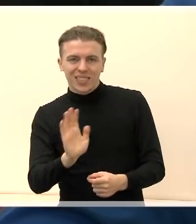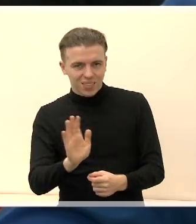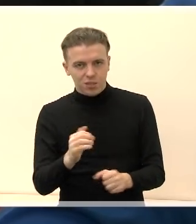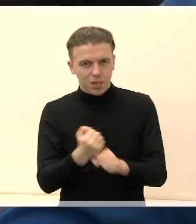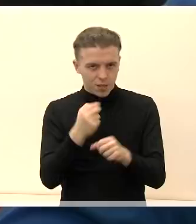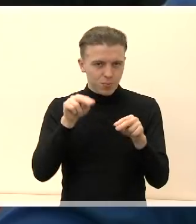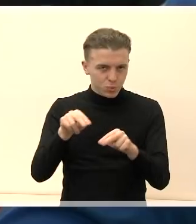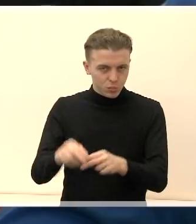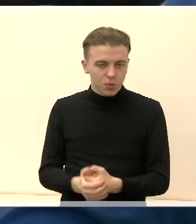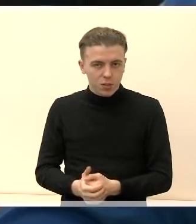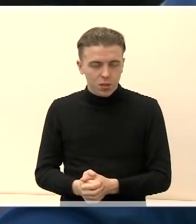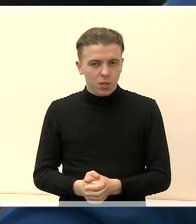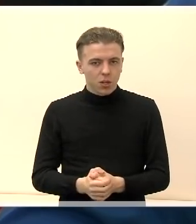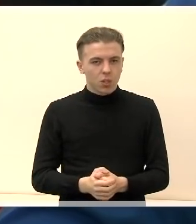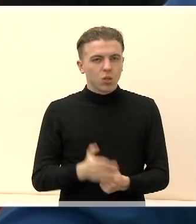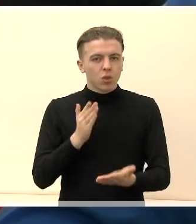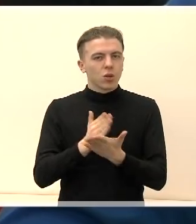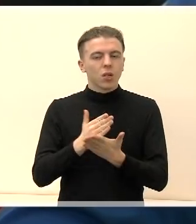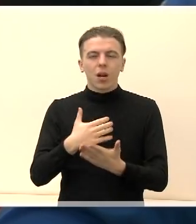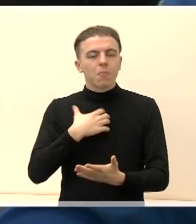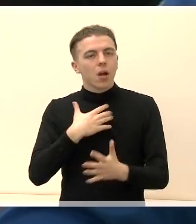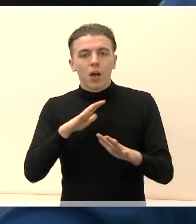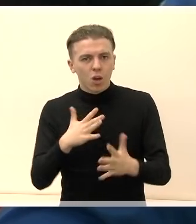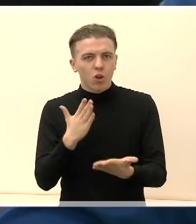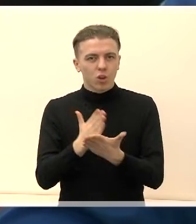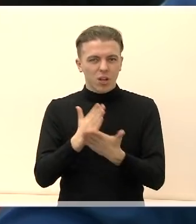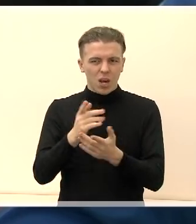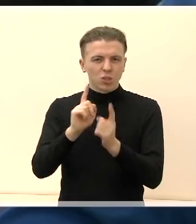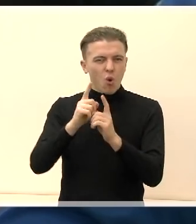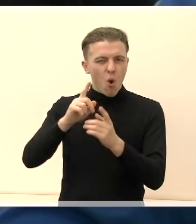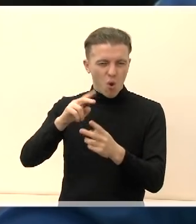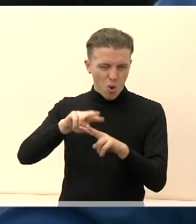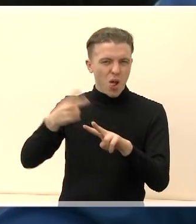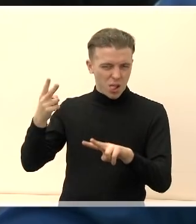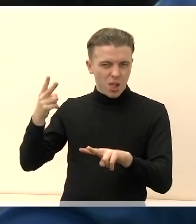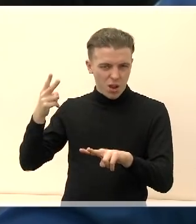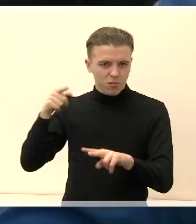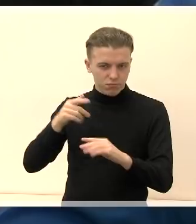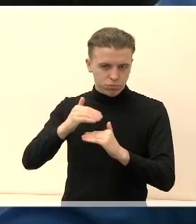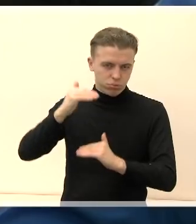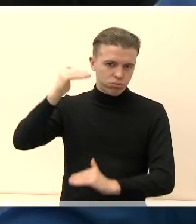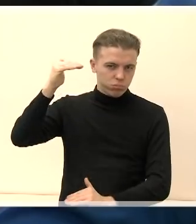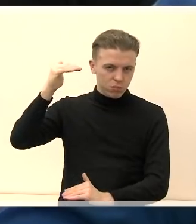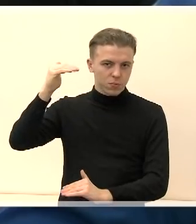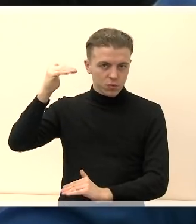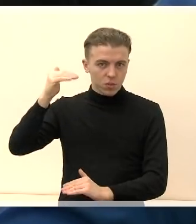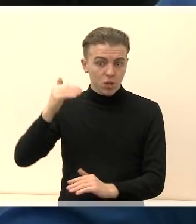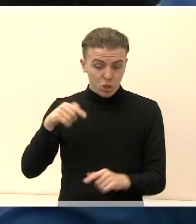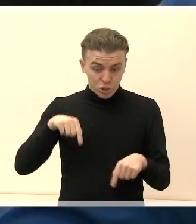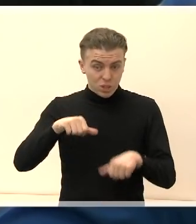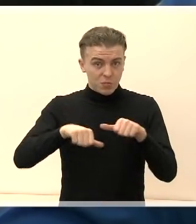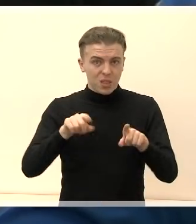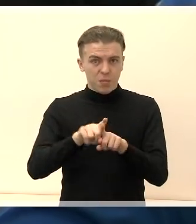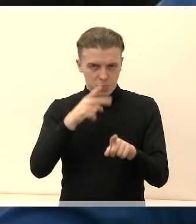pagrindinį dalyką matau įsisenėjusią ar didžiulę suvaldybės skola. Iš tikrųjų ir šių metų biudžete numatyta